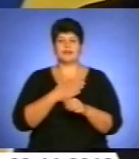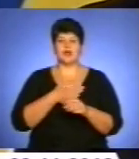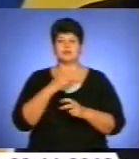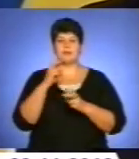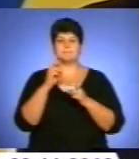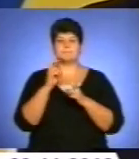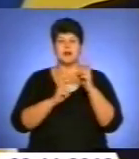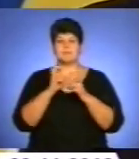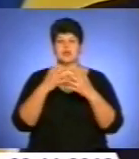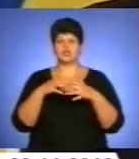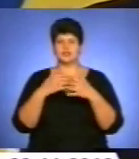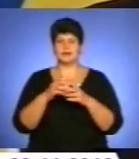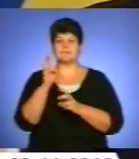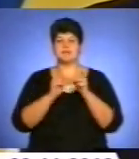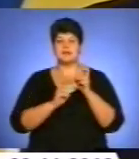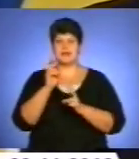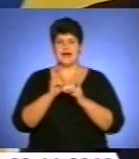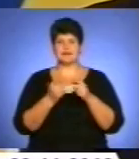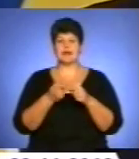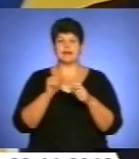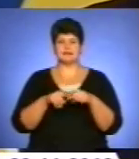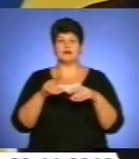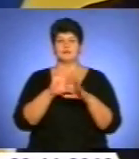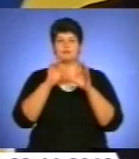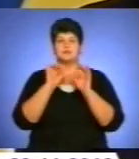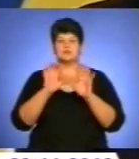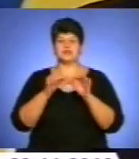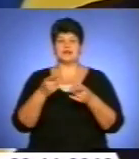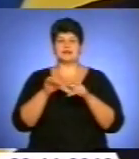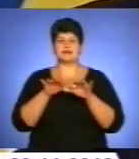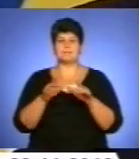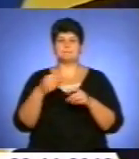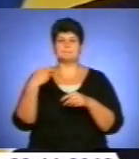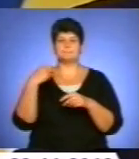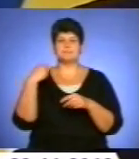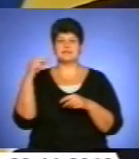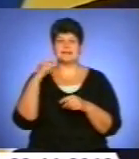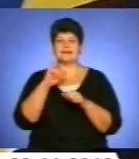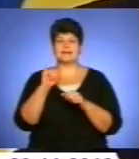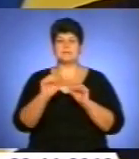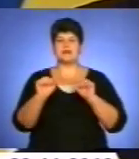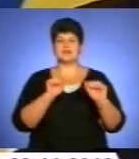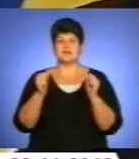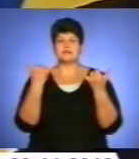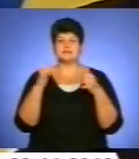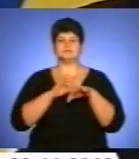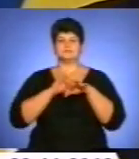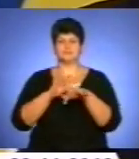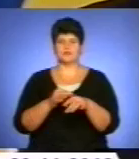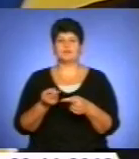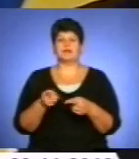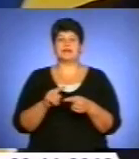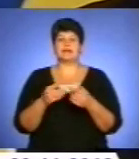предприємів. Именно це посвящено деятності президента і правительства. Ми зараз проводимо такі